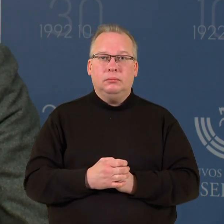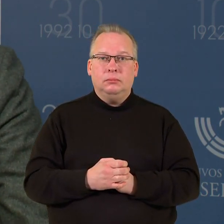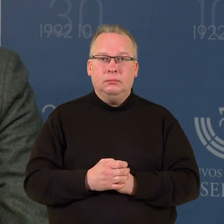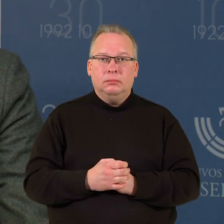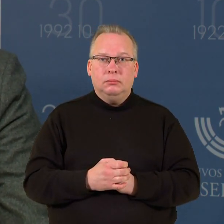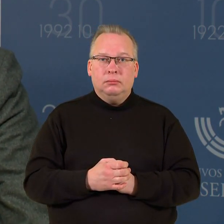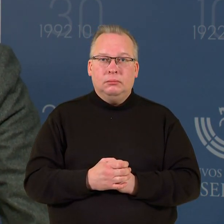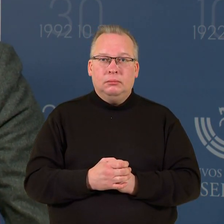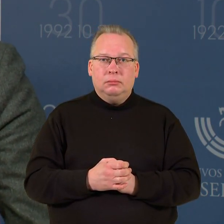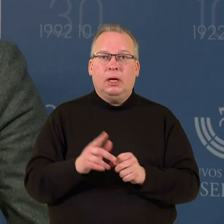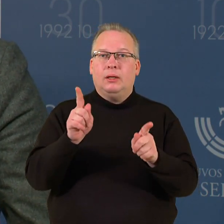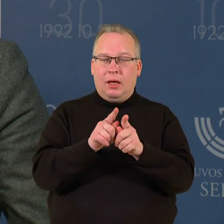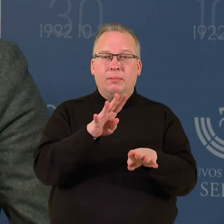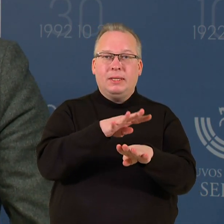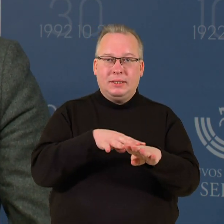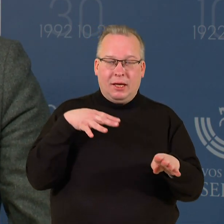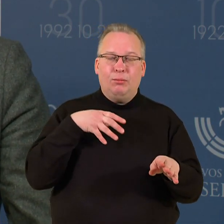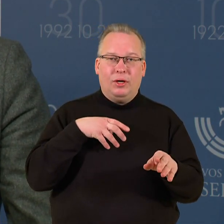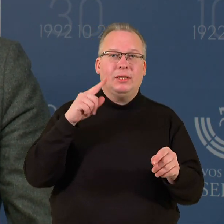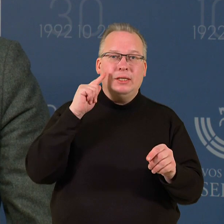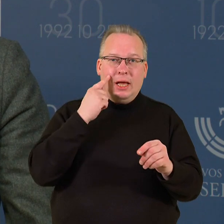neišlaužti durų Seimo salės.